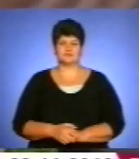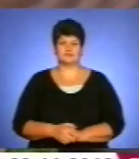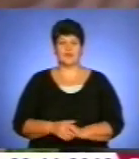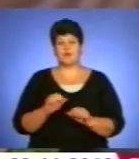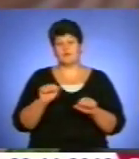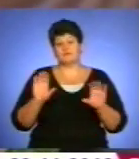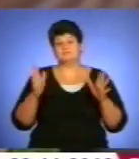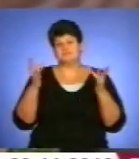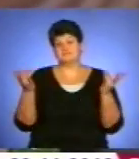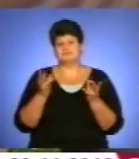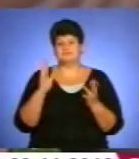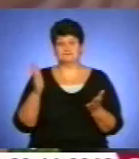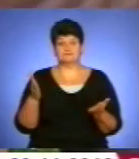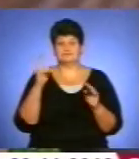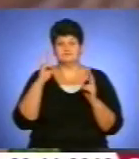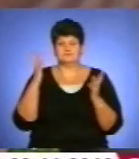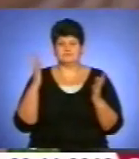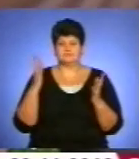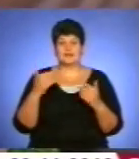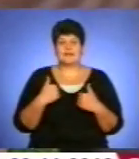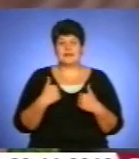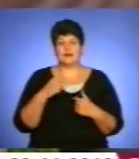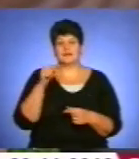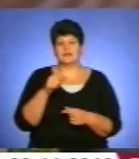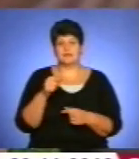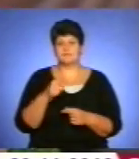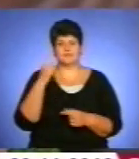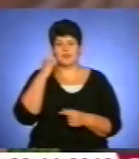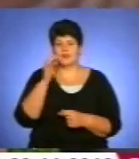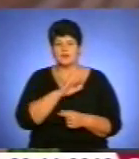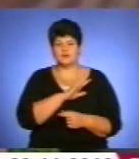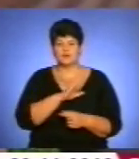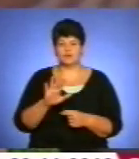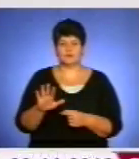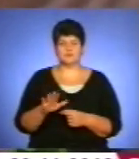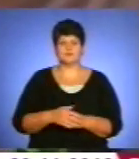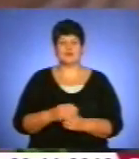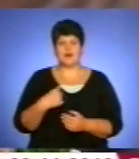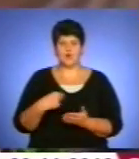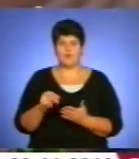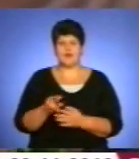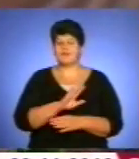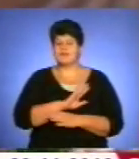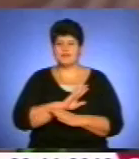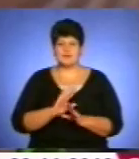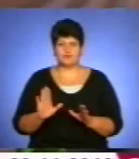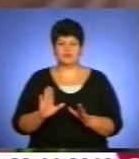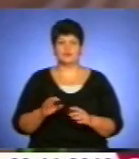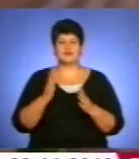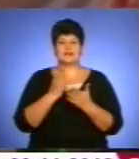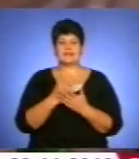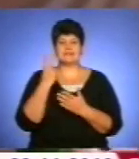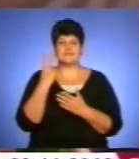Може, здадуться, не знаю. Я би тим не перенимався, я не буду купувати. Отже, є дві можливості.